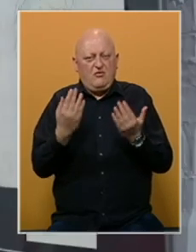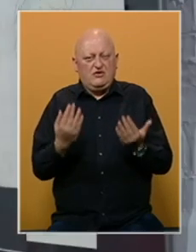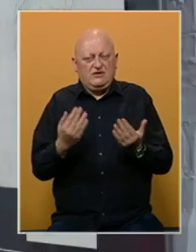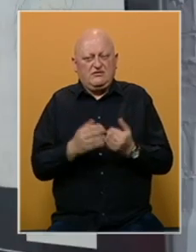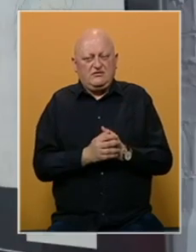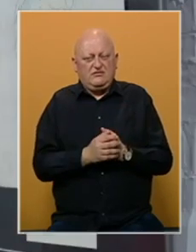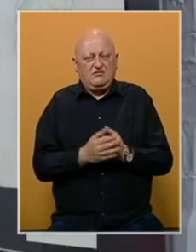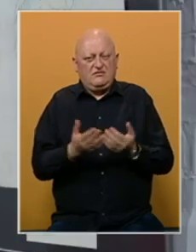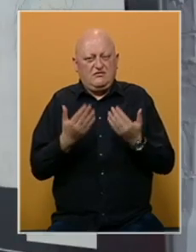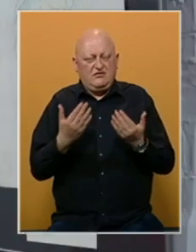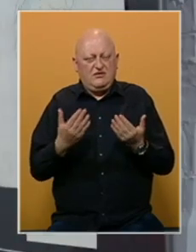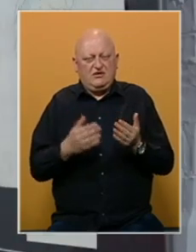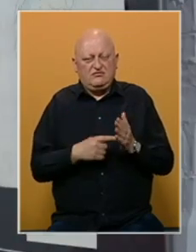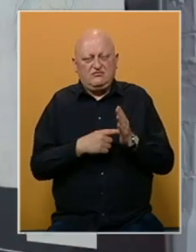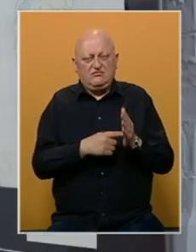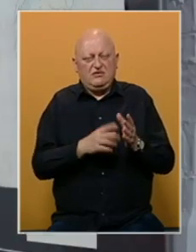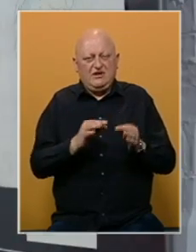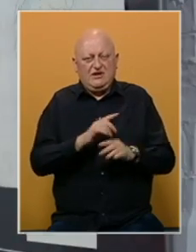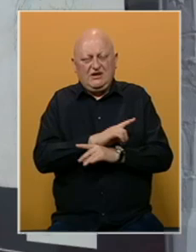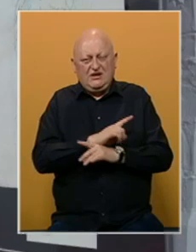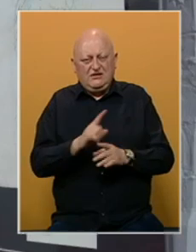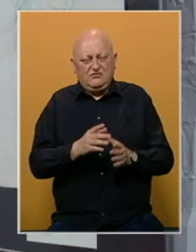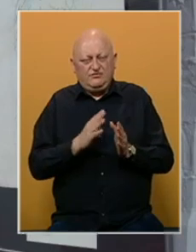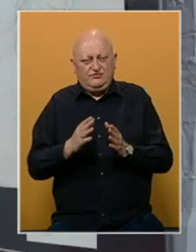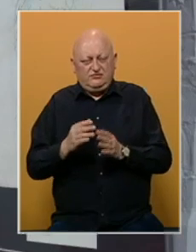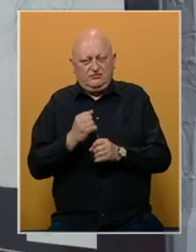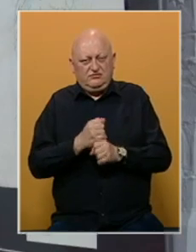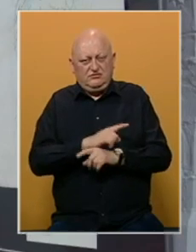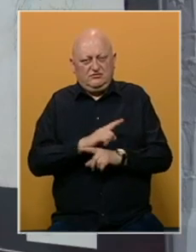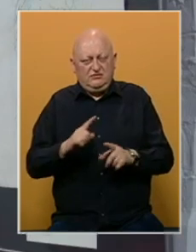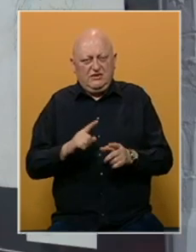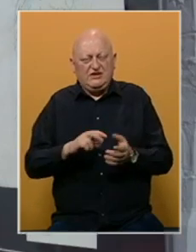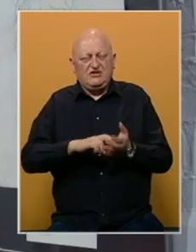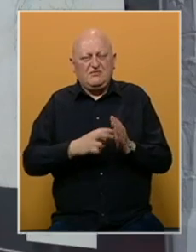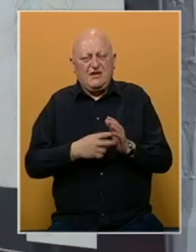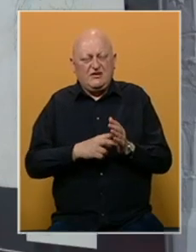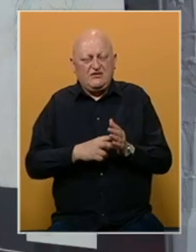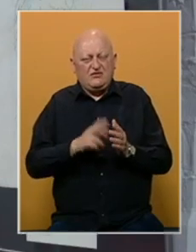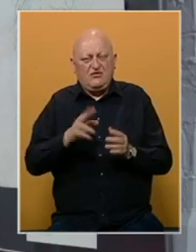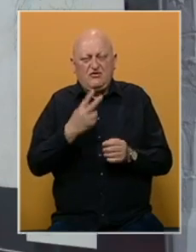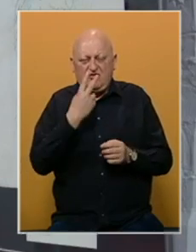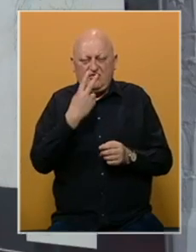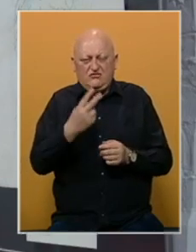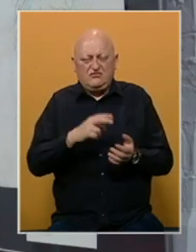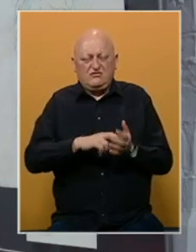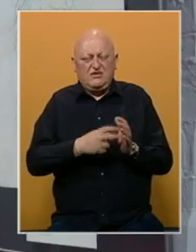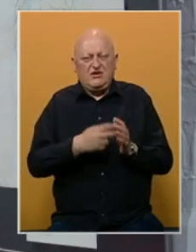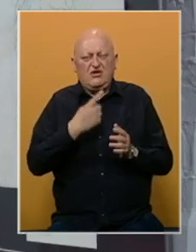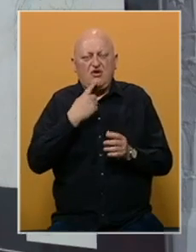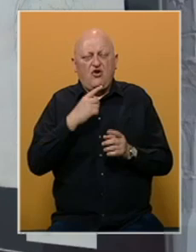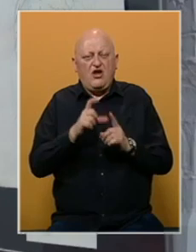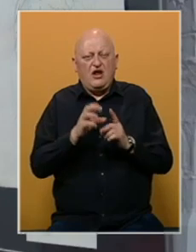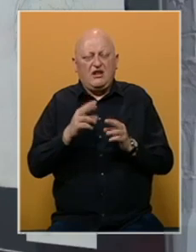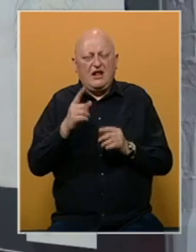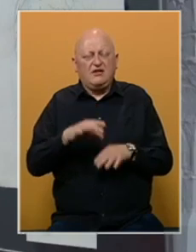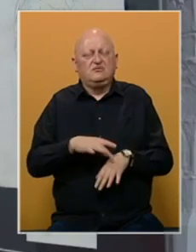Na izložbi smo predstavili deset različitih serija rađenih u različitim tehnikama. Ovdje možete vidjeti tehnike koje je Dali